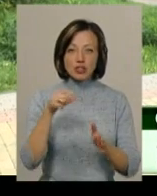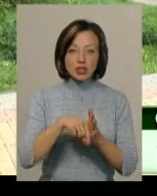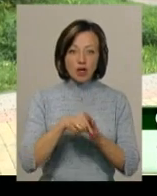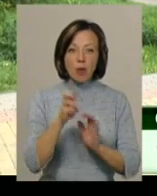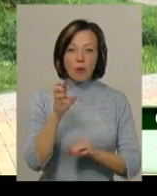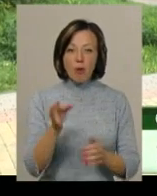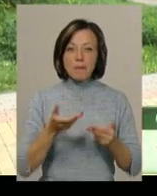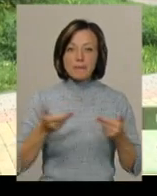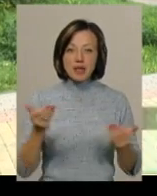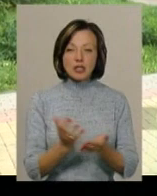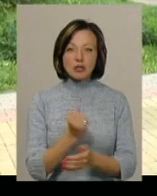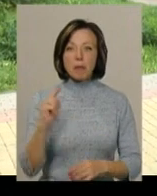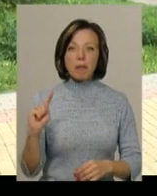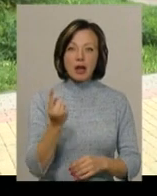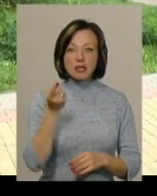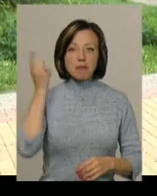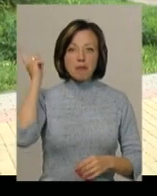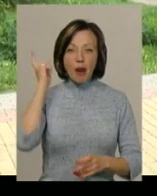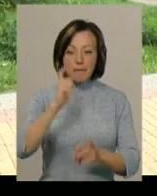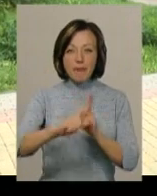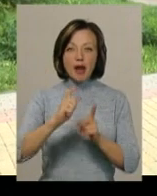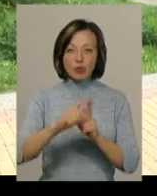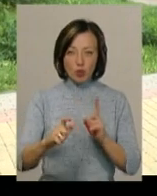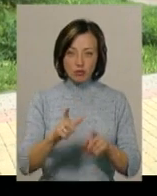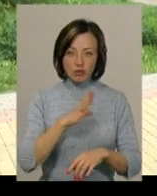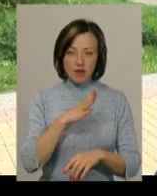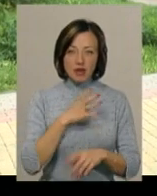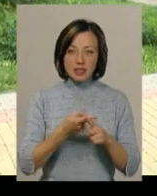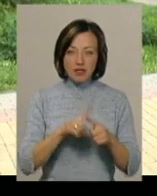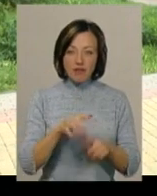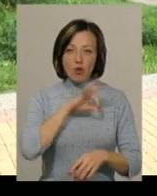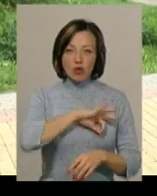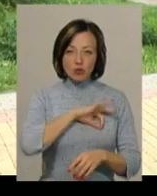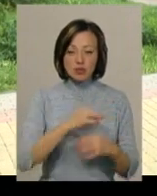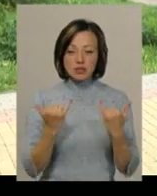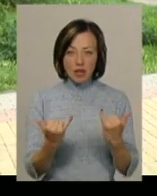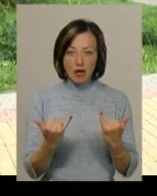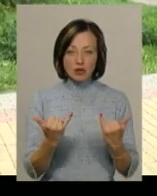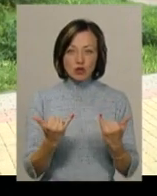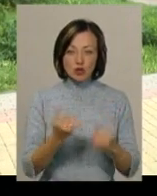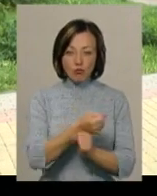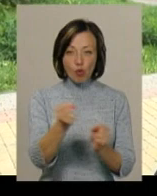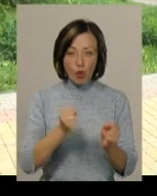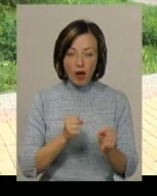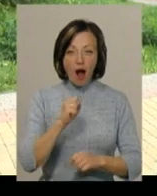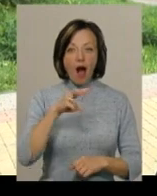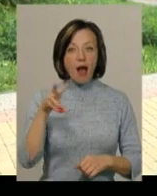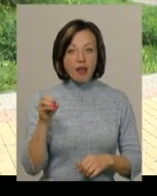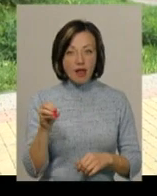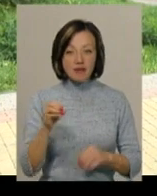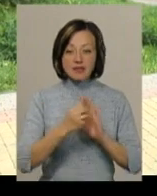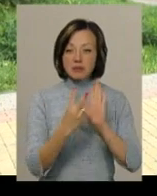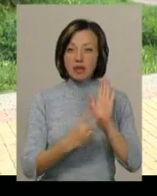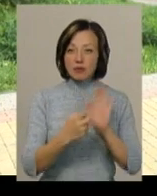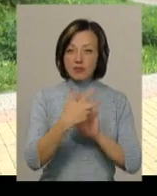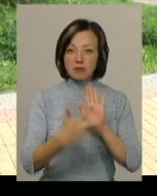ми віднайшли перший пра-патрон. Тобто той набій, який використовується зараз в сучасній зброї, але в 17